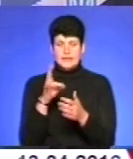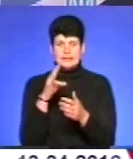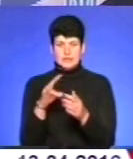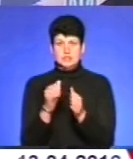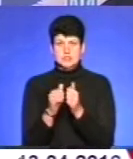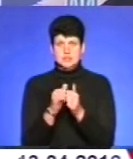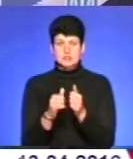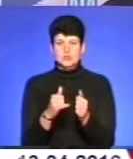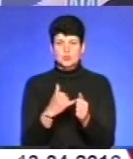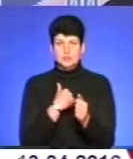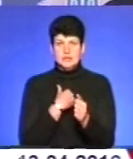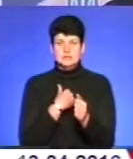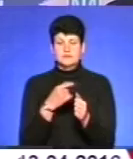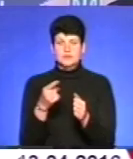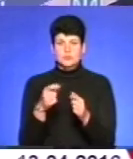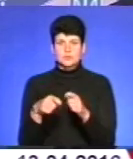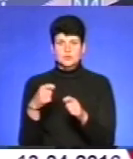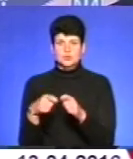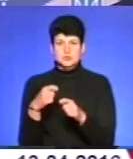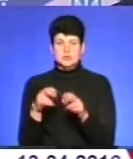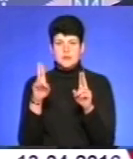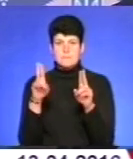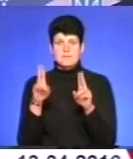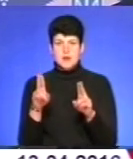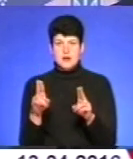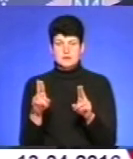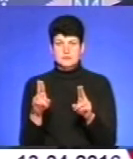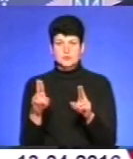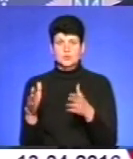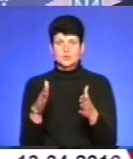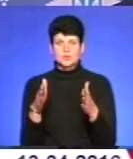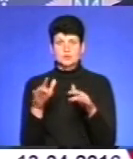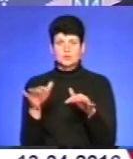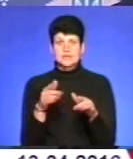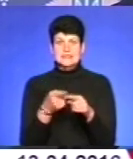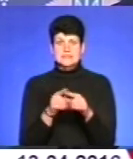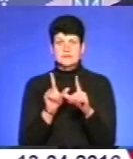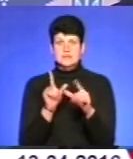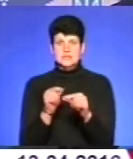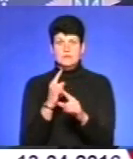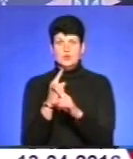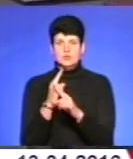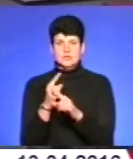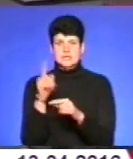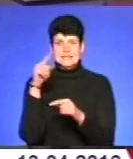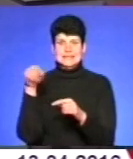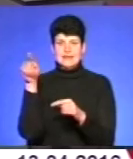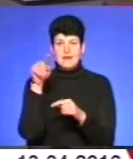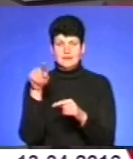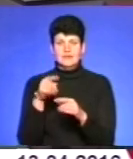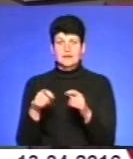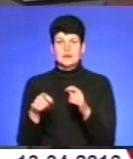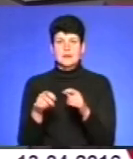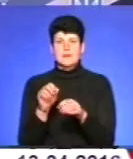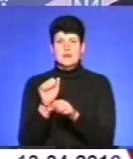в Тернополі порушення правил дорожнього руху – це є в'їзд під заборонені знаки, порушення правил паркування. Також ми почали